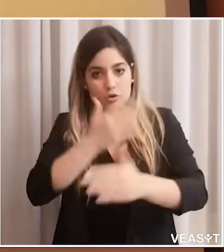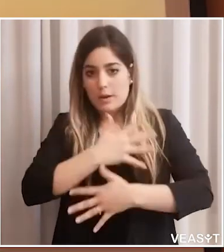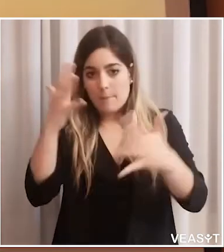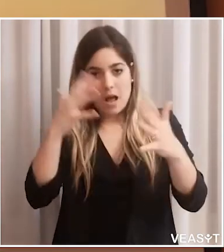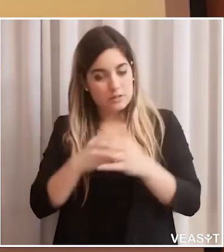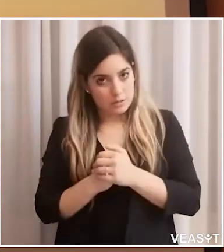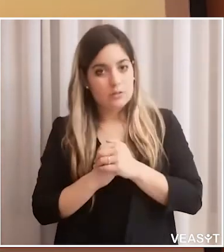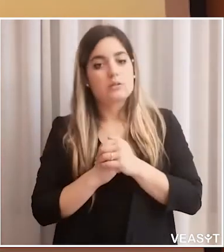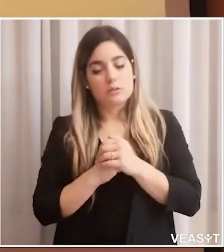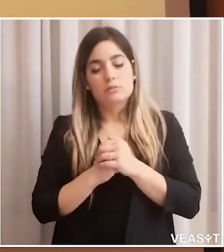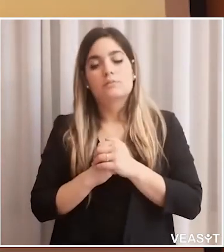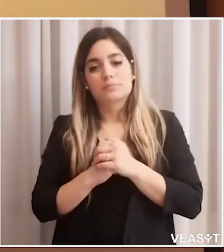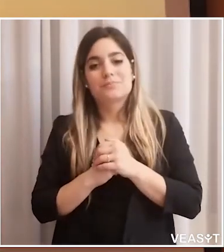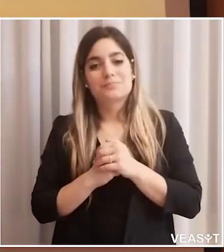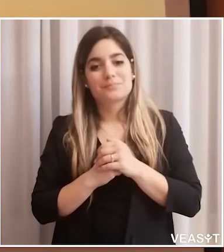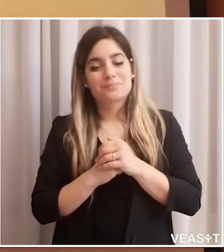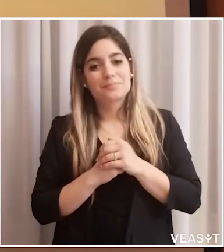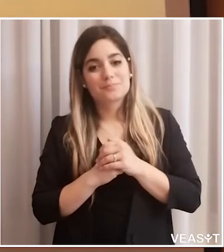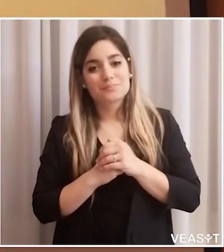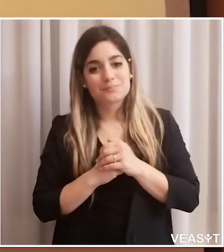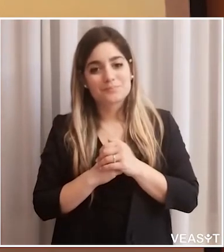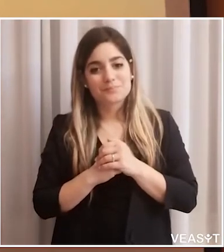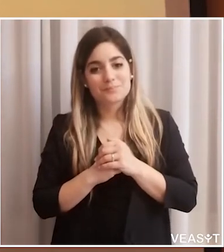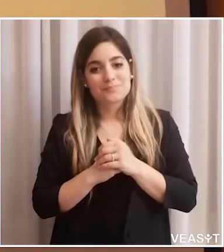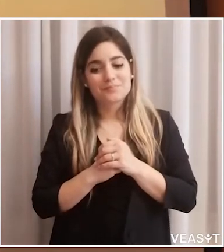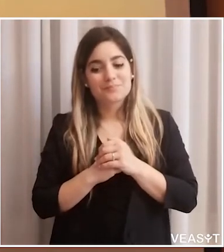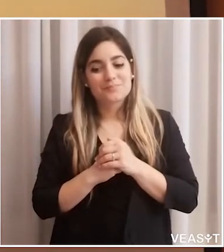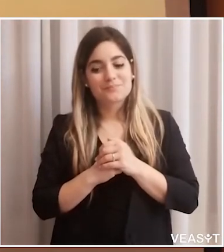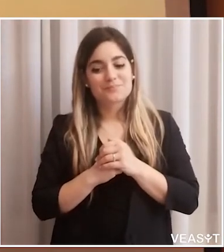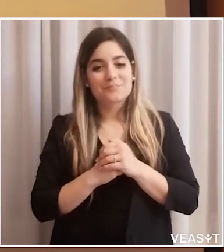è ancora in prima linea in questo momento.